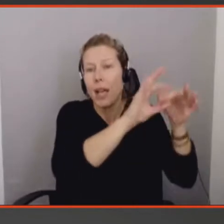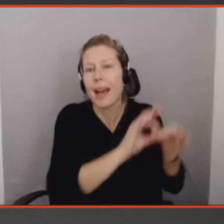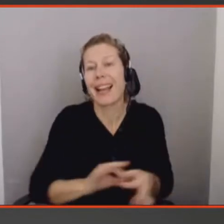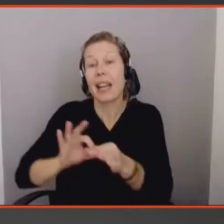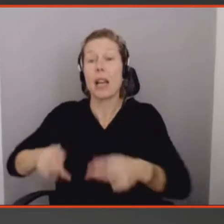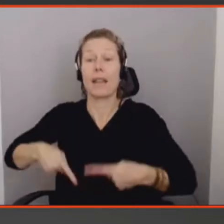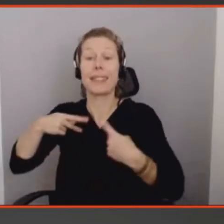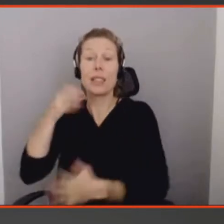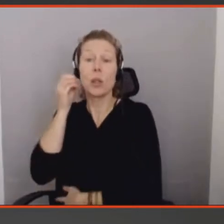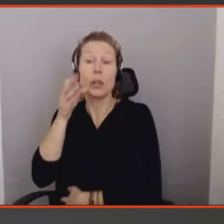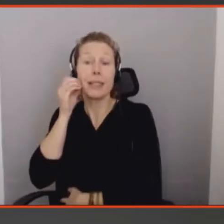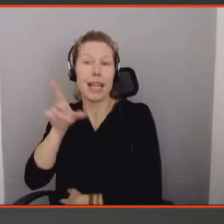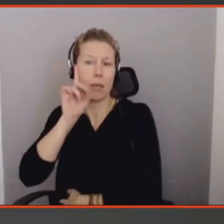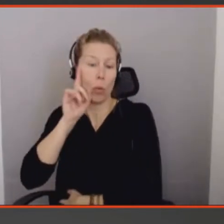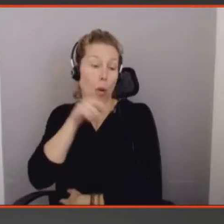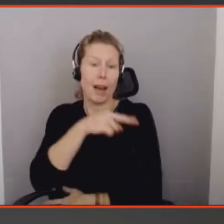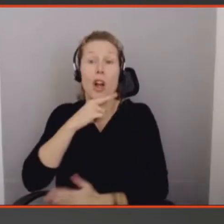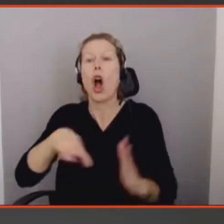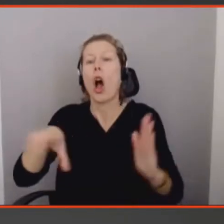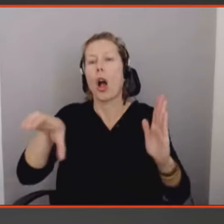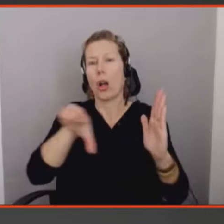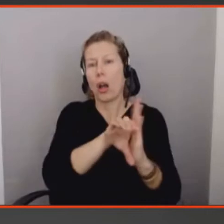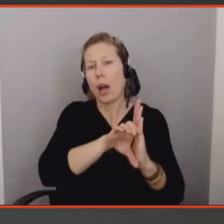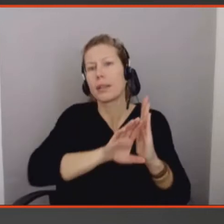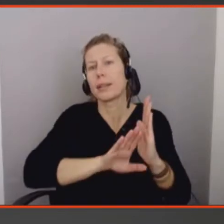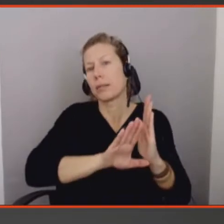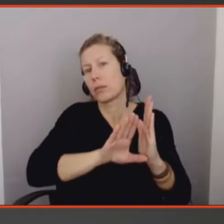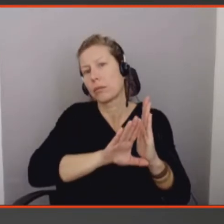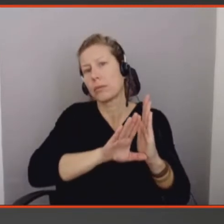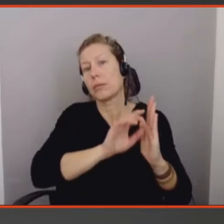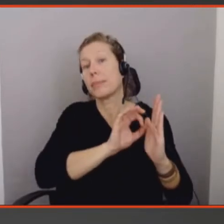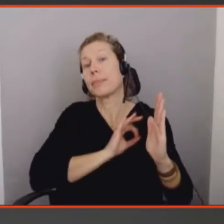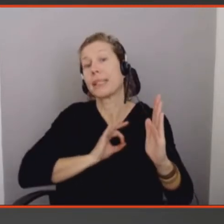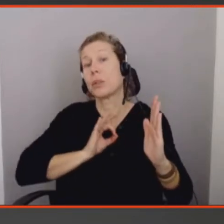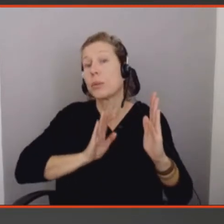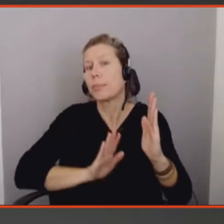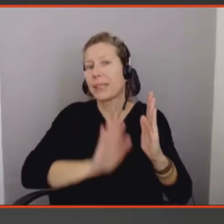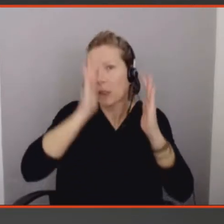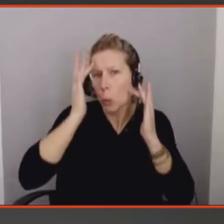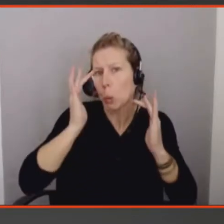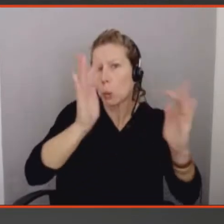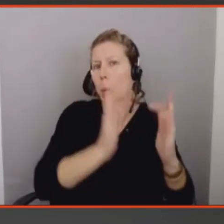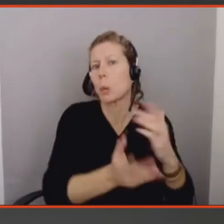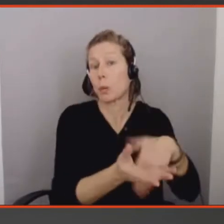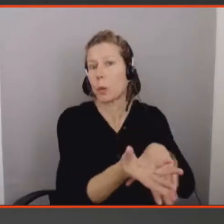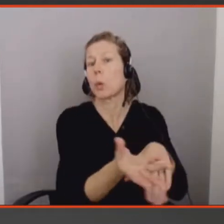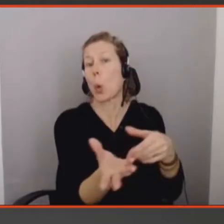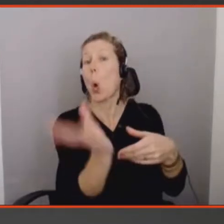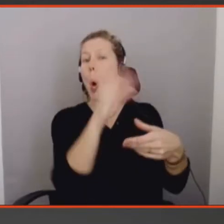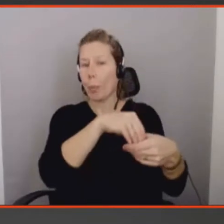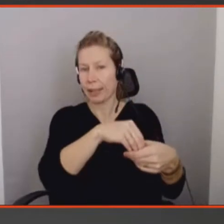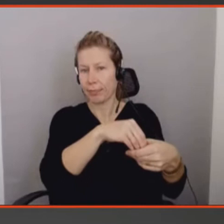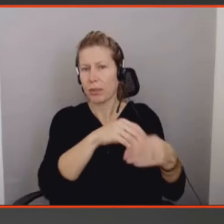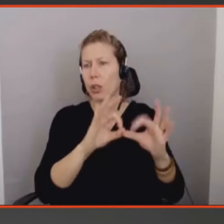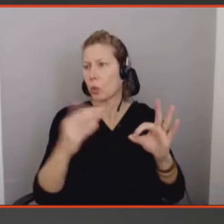au début de la conférence, il y a beaucoup de gens qui ont cité des bijoux comme des porteurs de sens, comme des objets auxquels ils étaient attachés. Et culturellement, dans